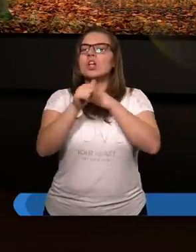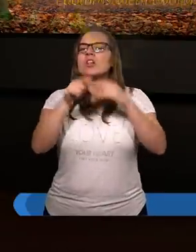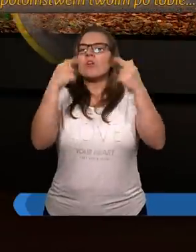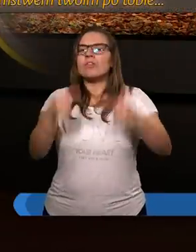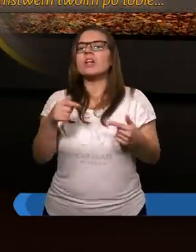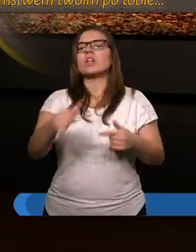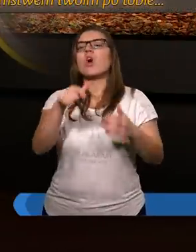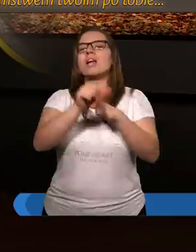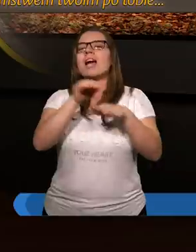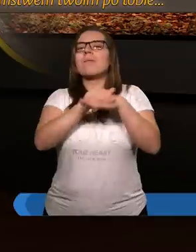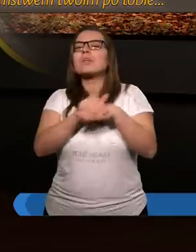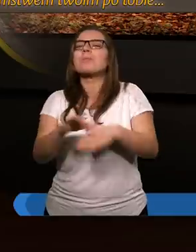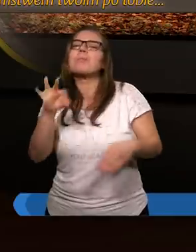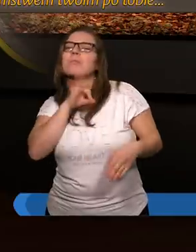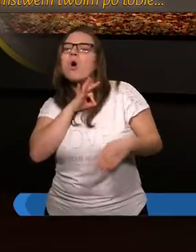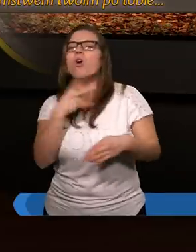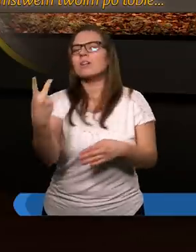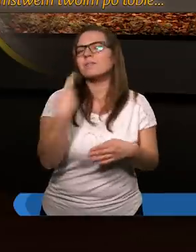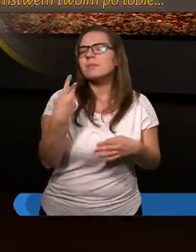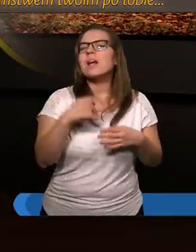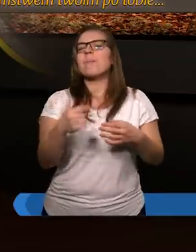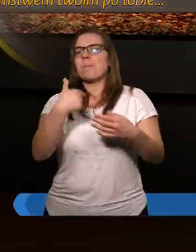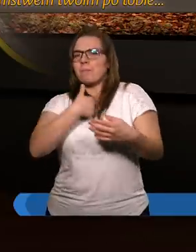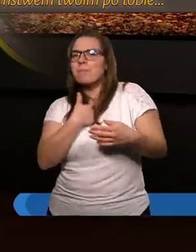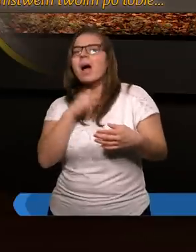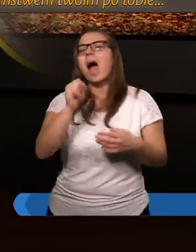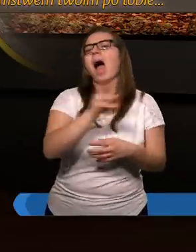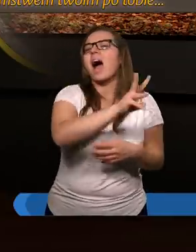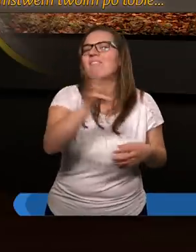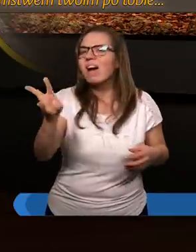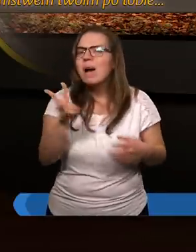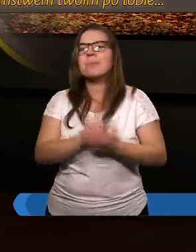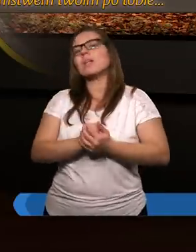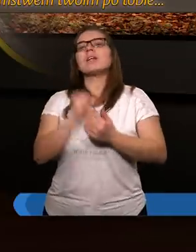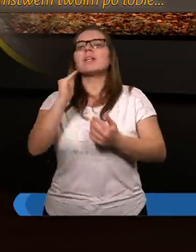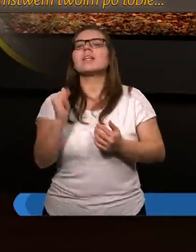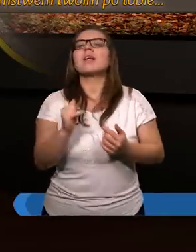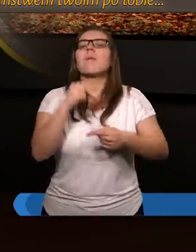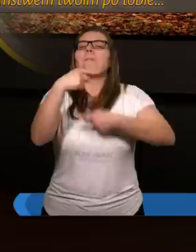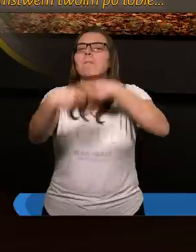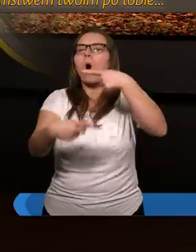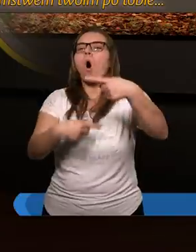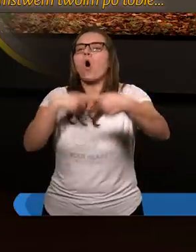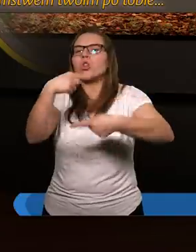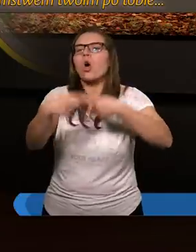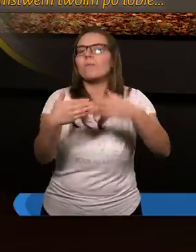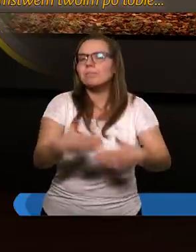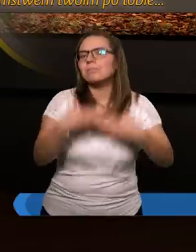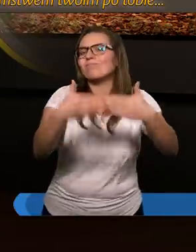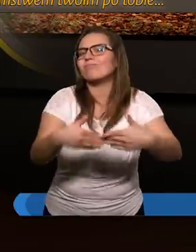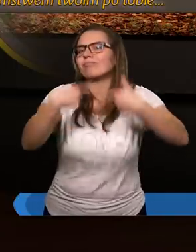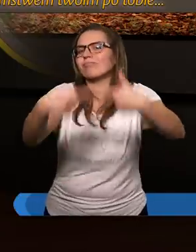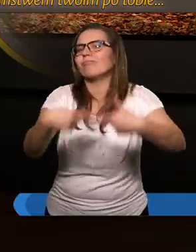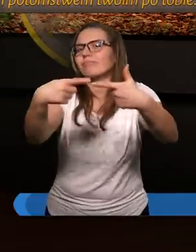powiedziane, A to jest przymierze moje, przymierze między mną a wami i potomstwem twoim po